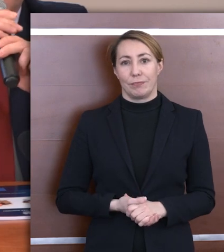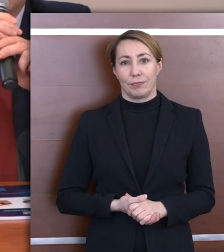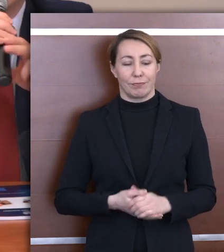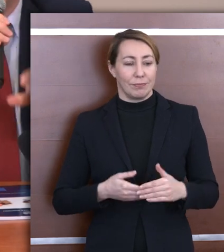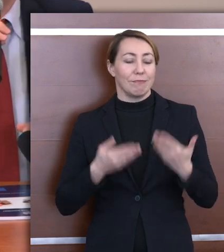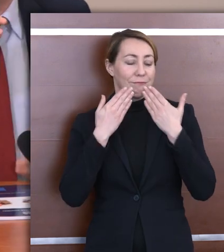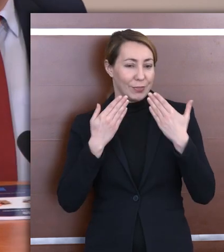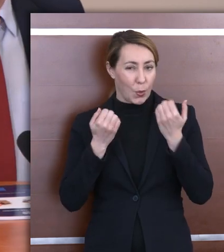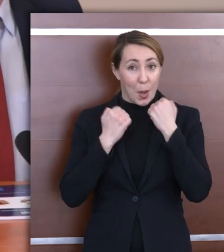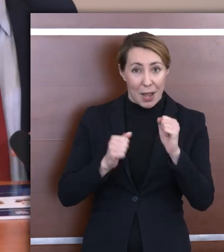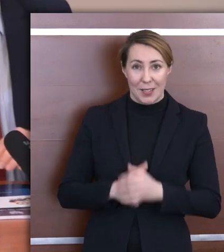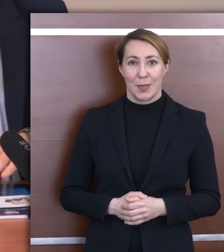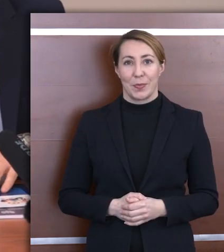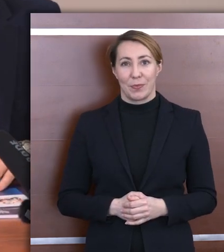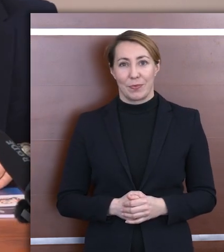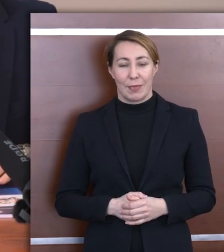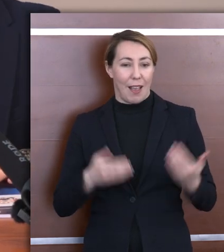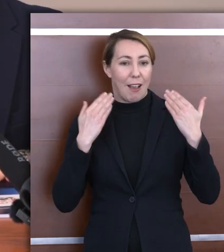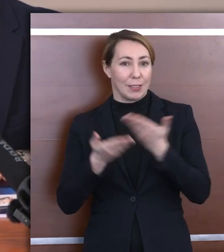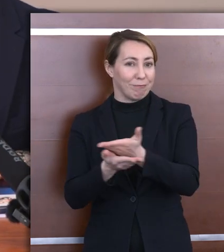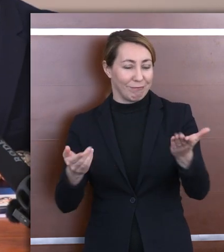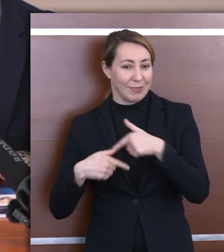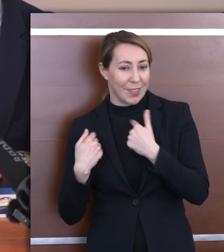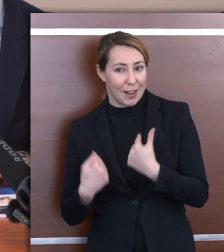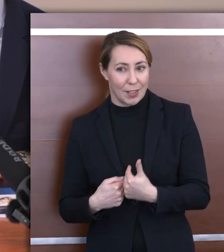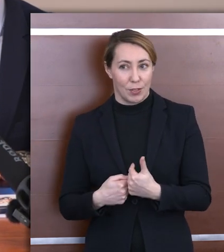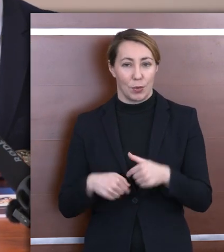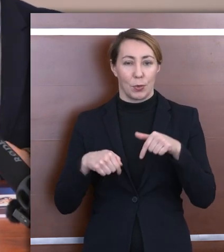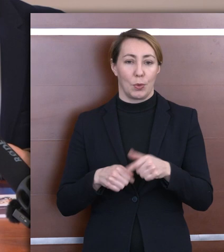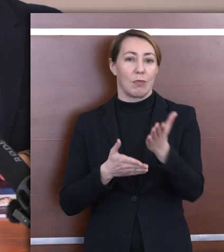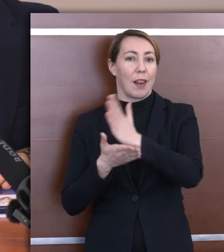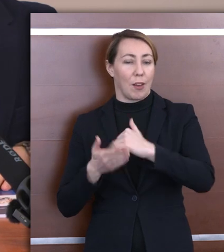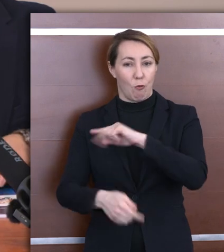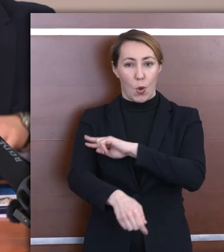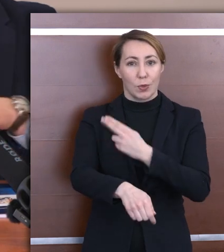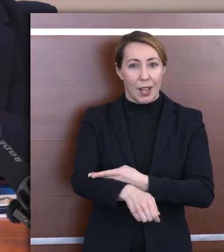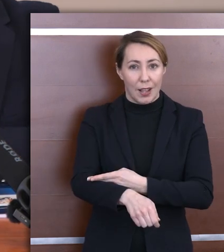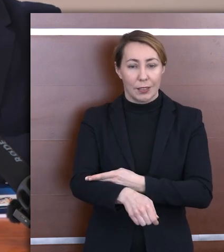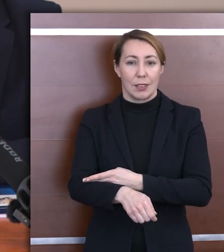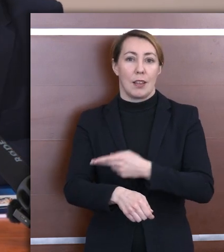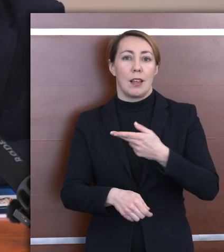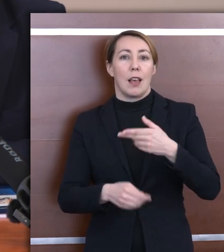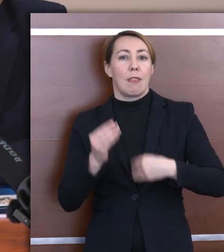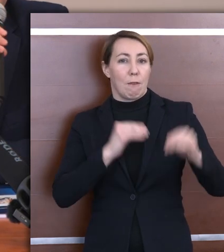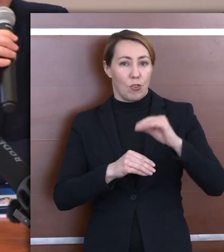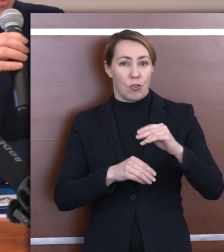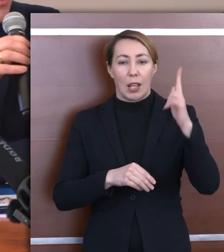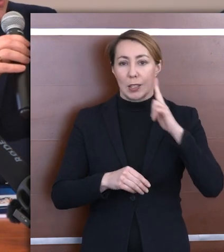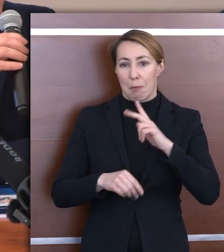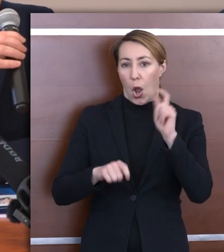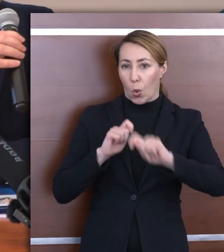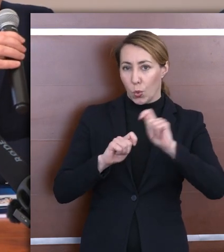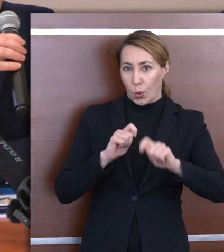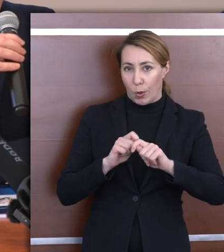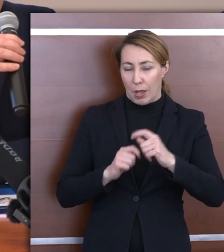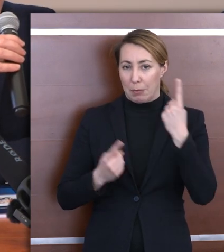Dziękuję bardzo. Witamy Państwa serdecznie w Delegaturze Poznańskiej Najwyższej Izby Kontroli. Jestem przekonany,